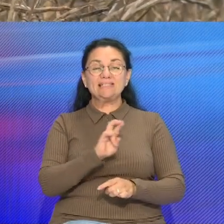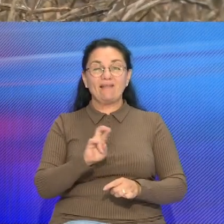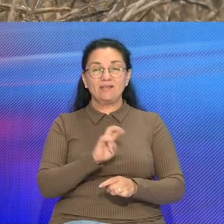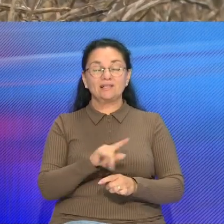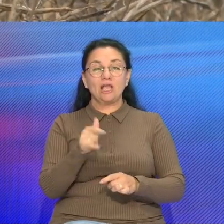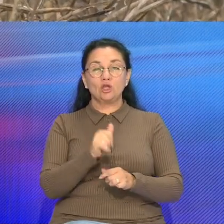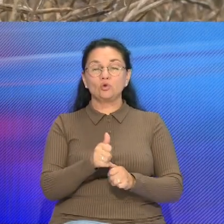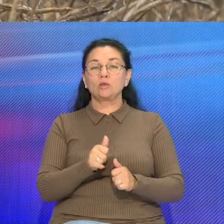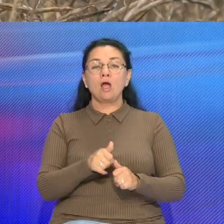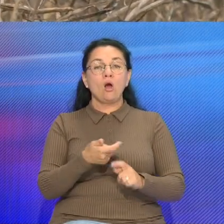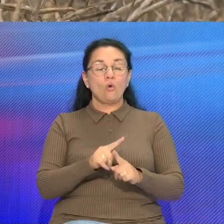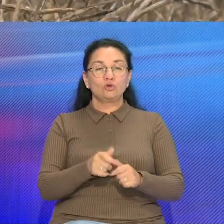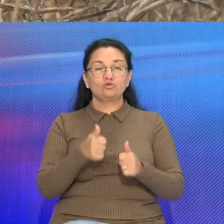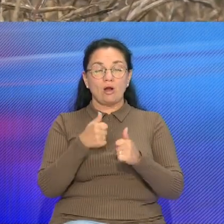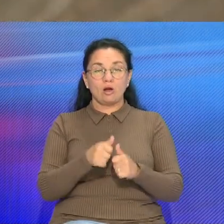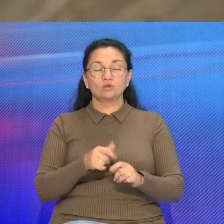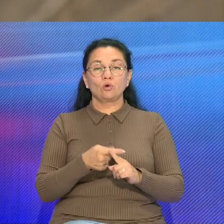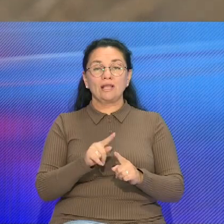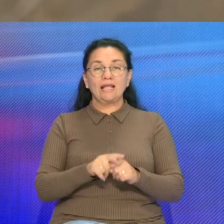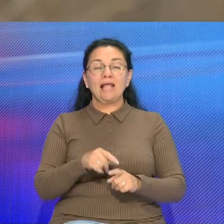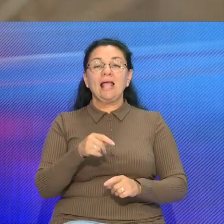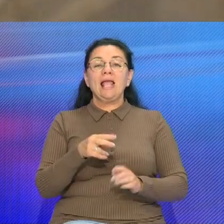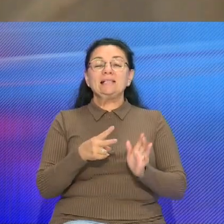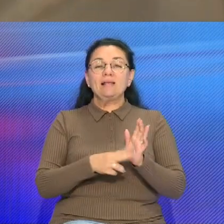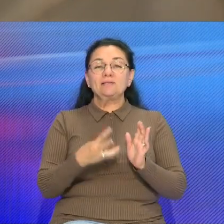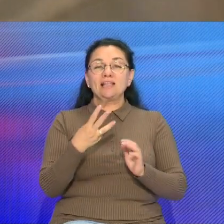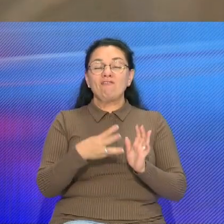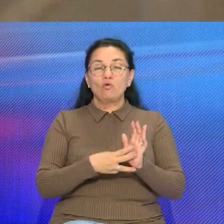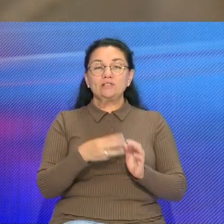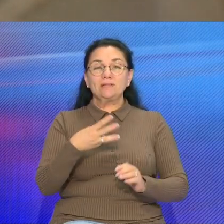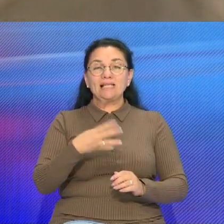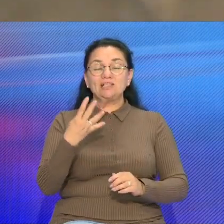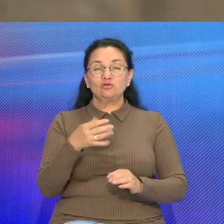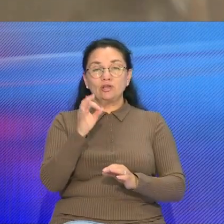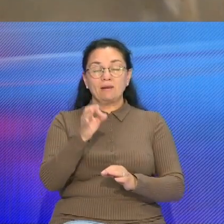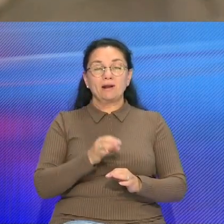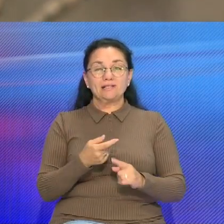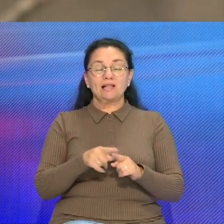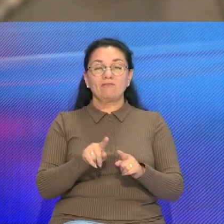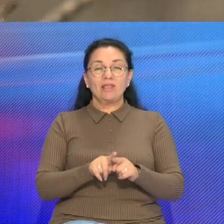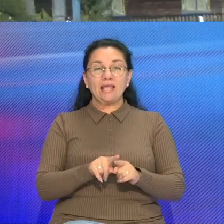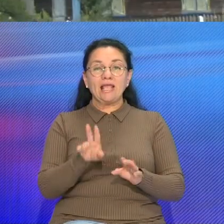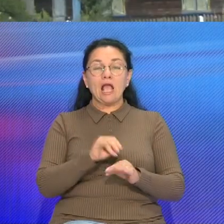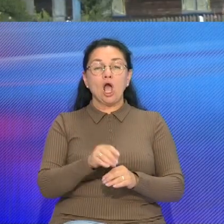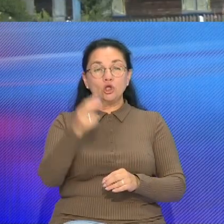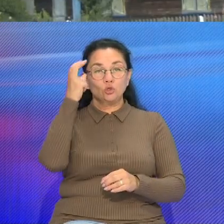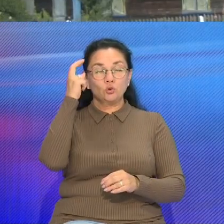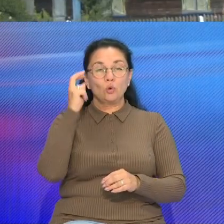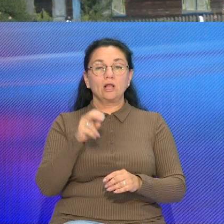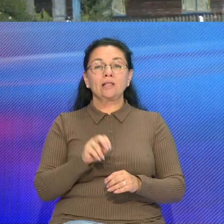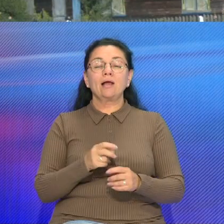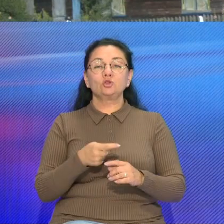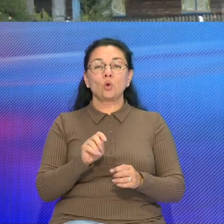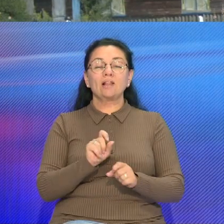убрана отповедна 38 и 34% площа у Зрабсам Урожайность черного золота палю агрария у